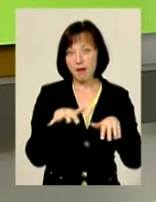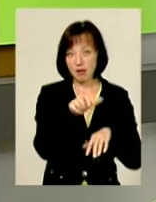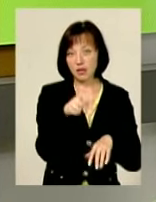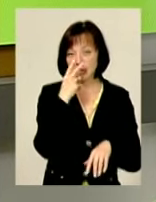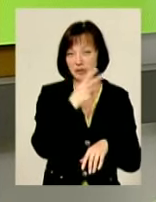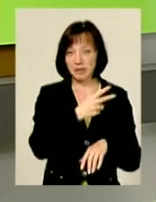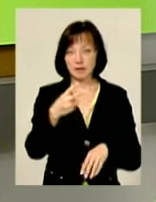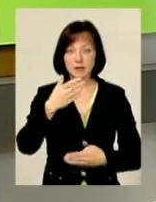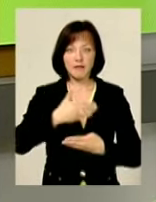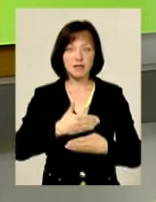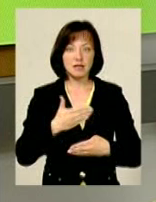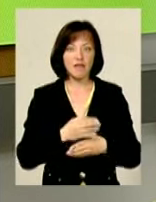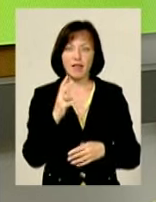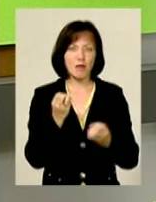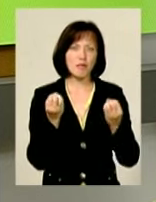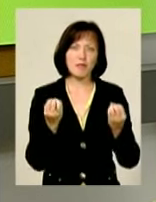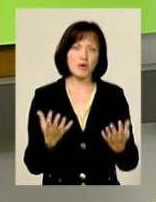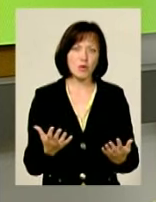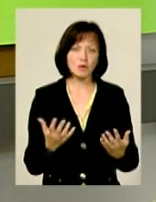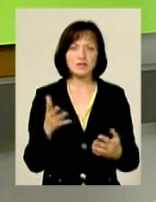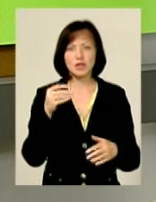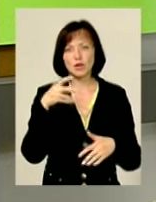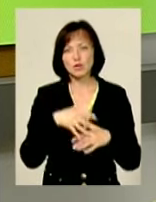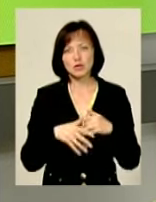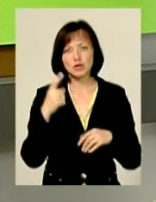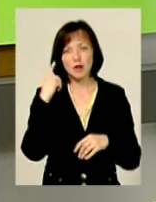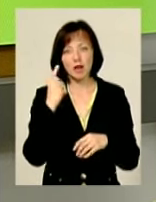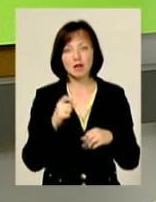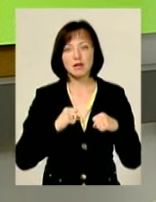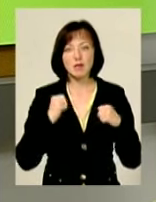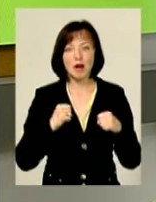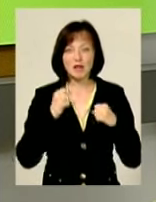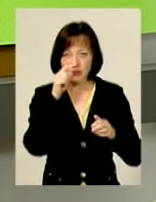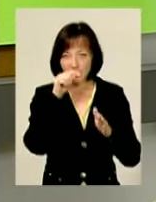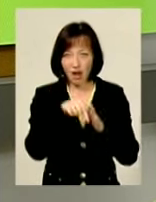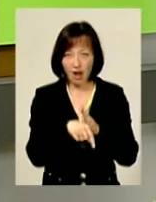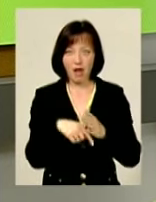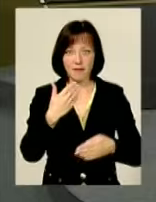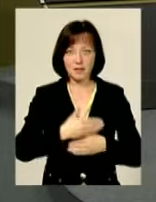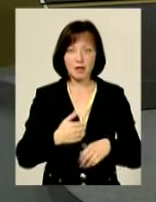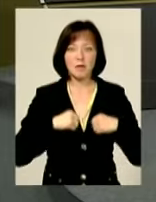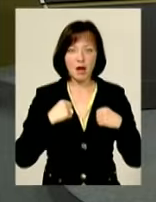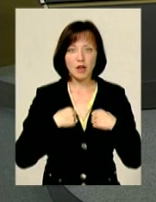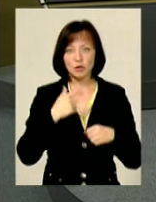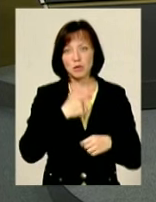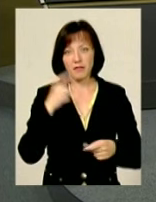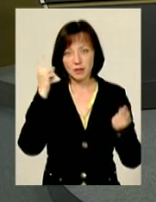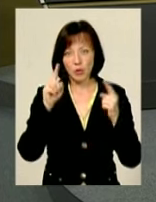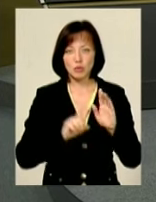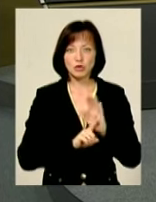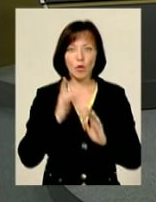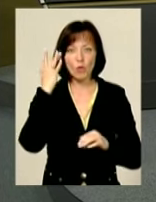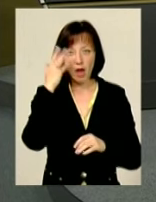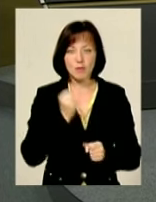виставу, він не просто такий, він все розуміє, все чує, а він намагається вникати в ту виставу. Він намагається собі фатанзувати, в починає